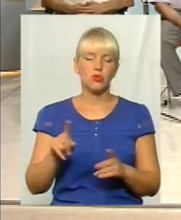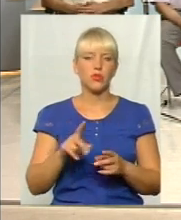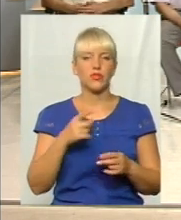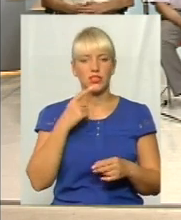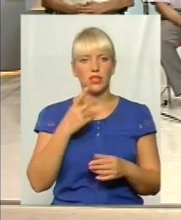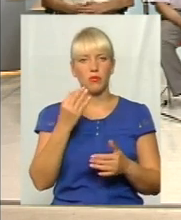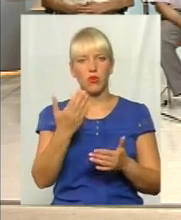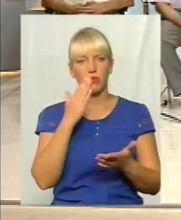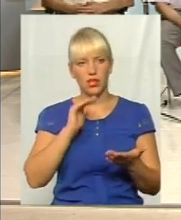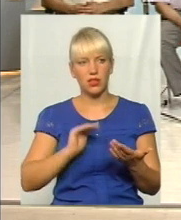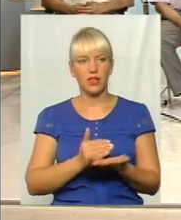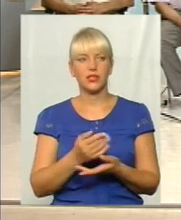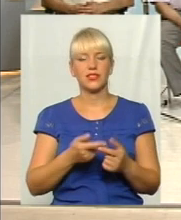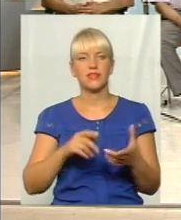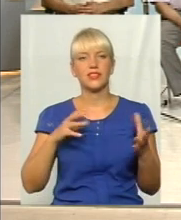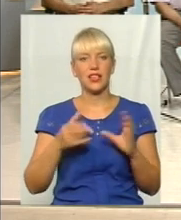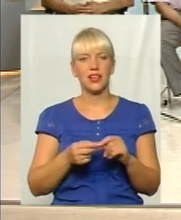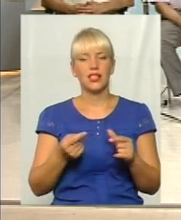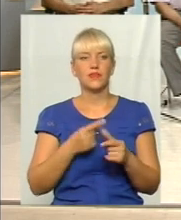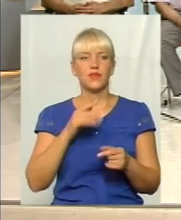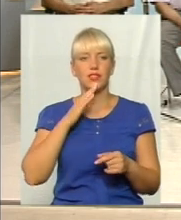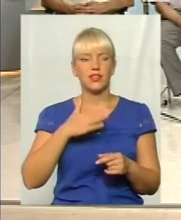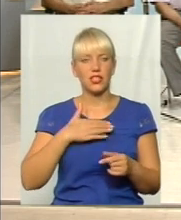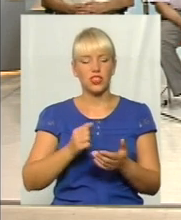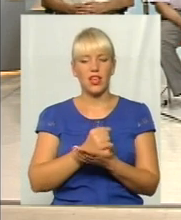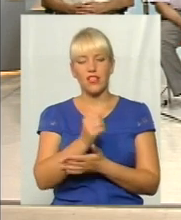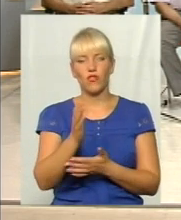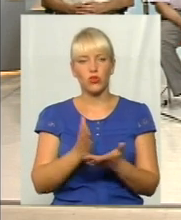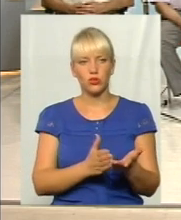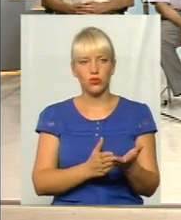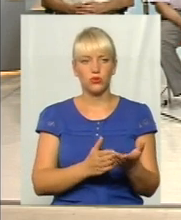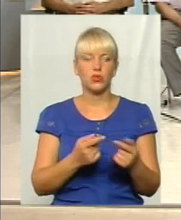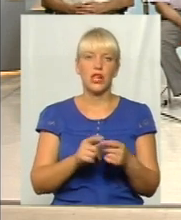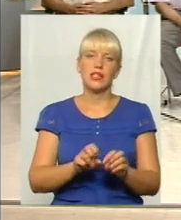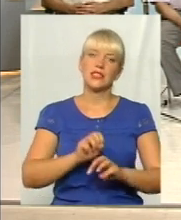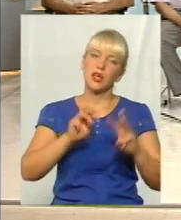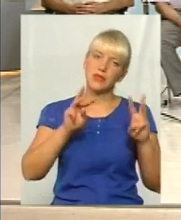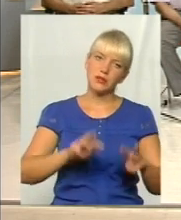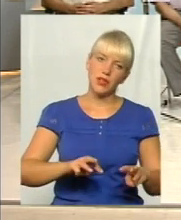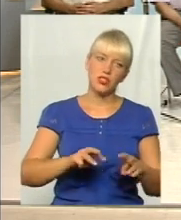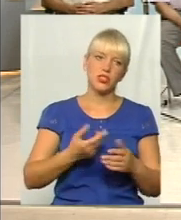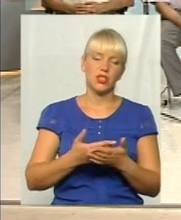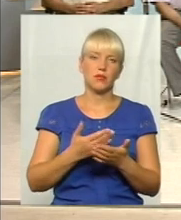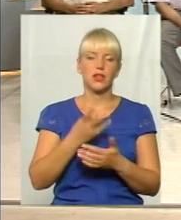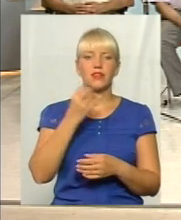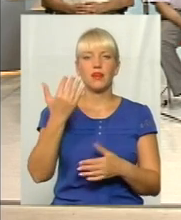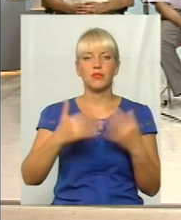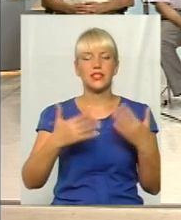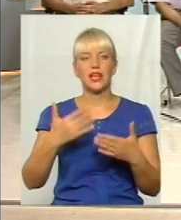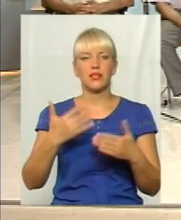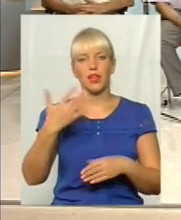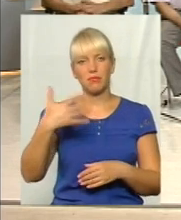якість? І взагалі, чи наша інфраструктура забезпечена хоча б на 50%?